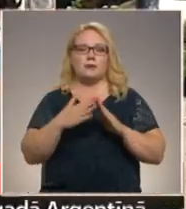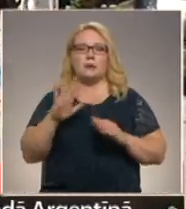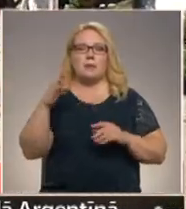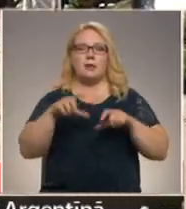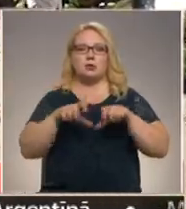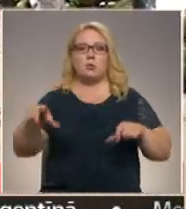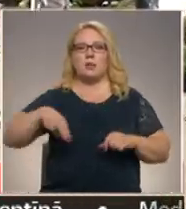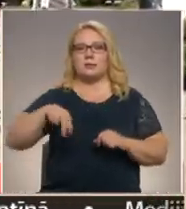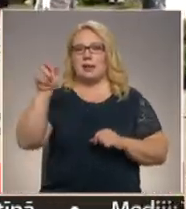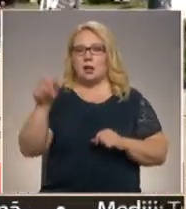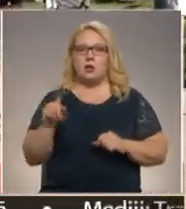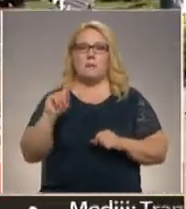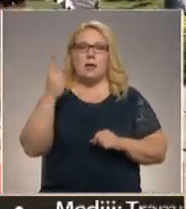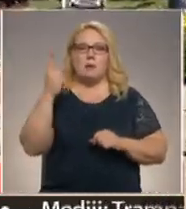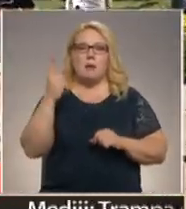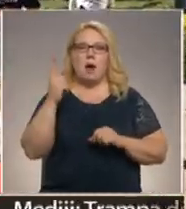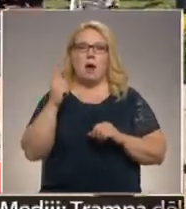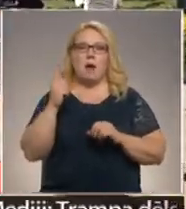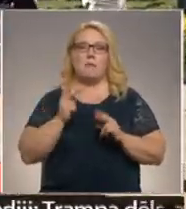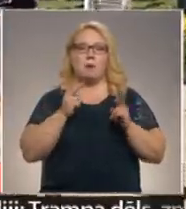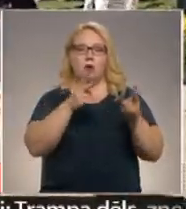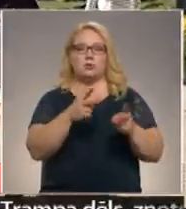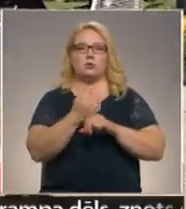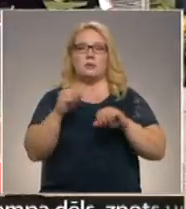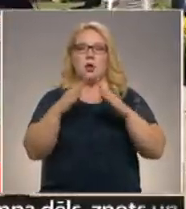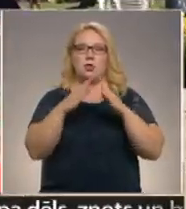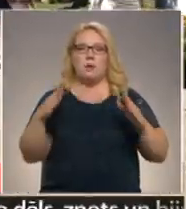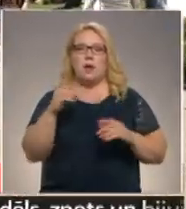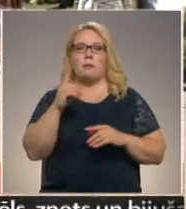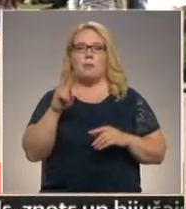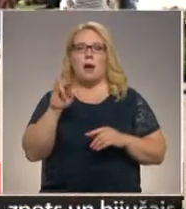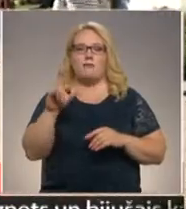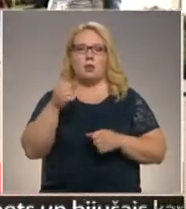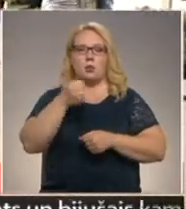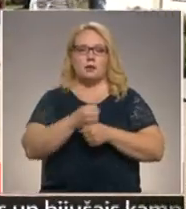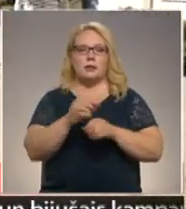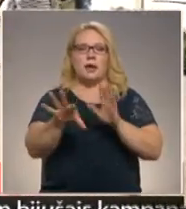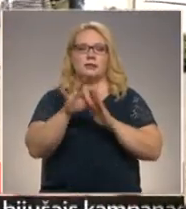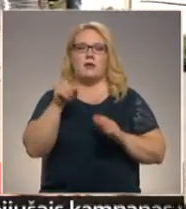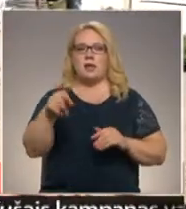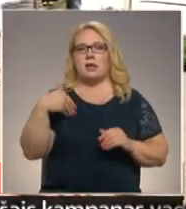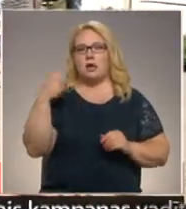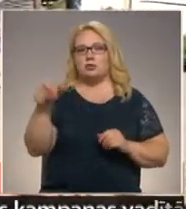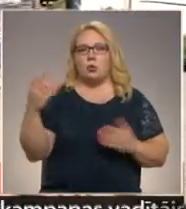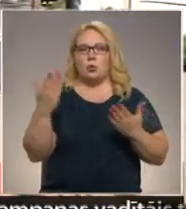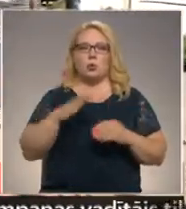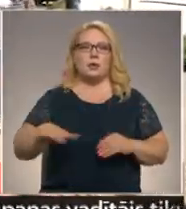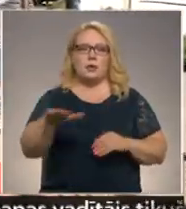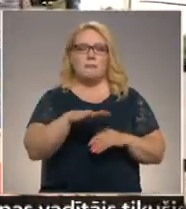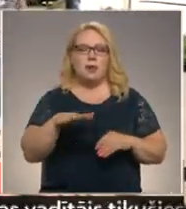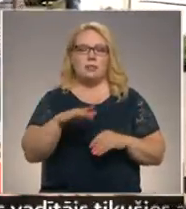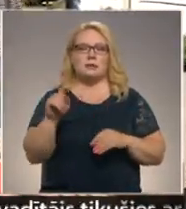direktore, tad pirmajam braucienam uz rehabilitācijas nometni pāvilostā izvēlēti tie skolēni, kuru ģimenes